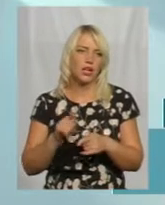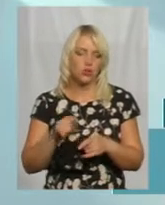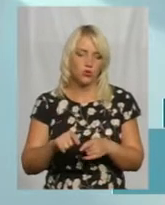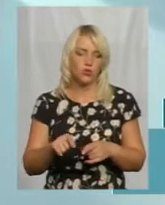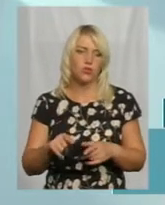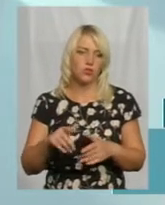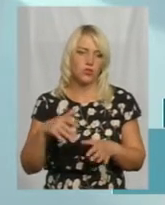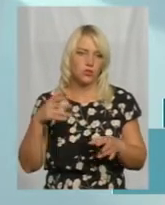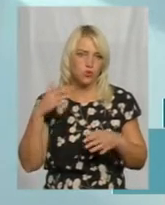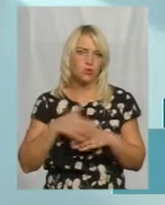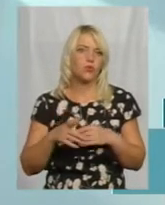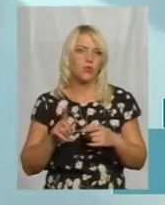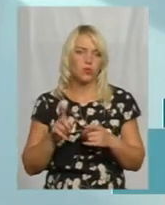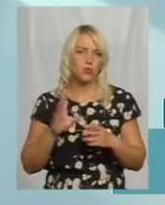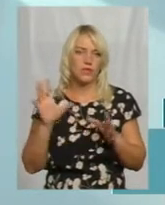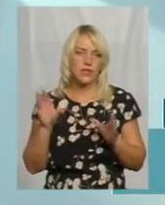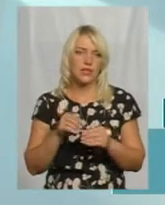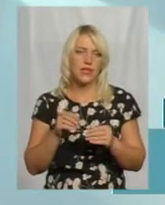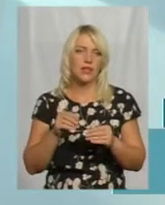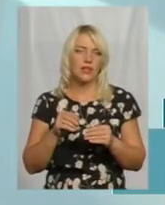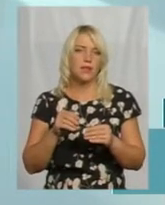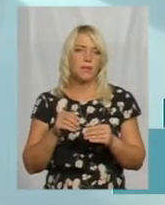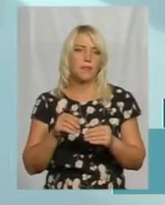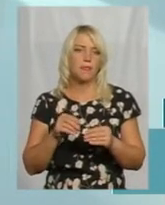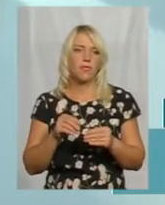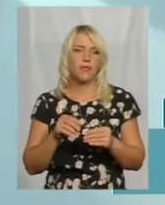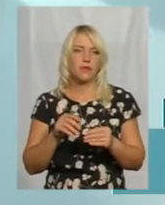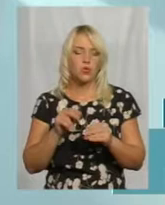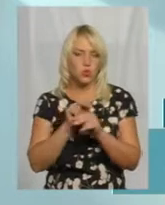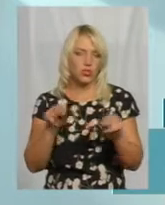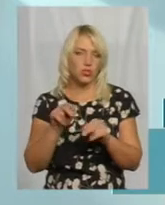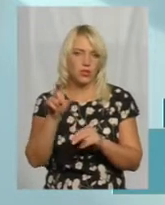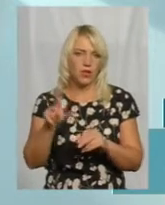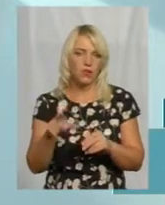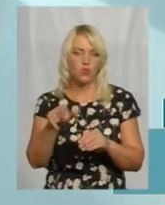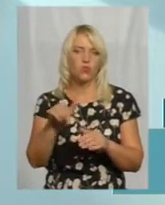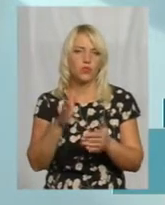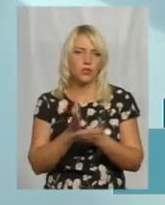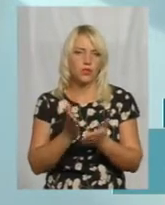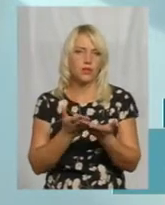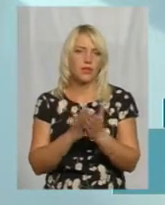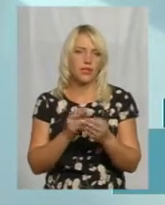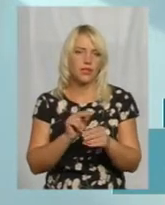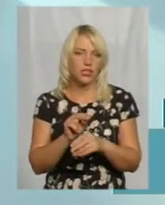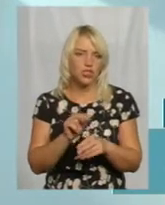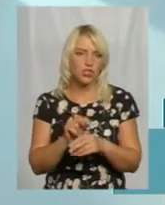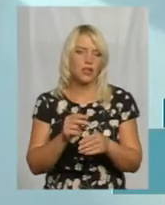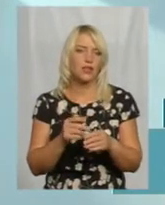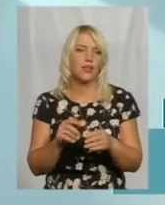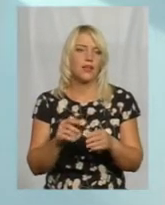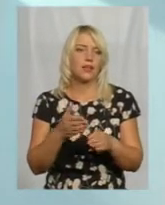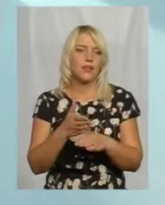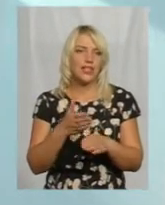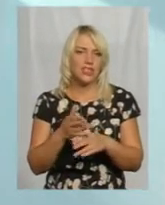покладається повністю навчителя. Він має мати дидактичний матеріал, він доступ взагалі в населеному пункті є,